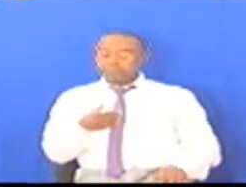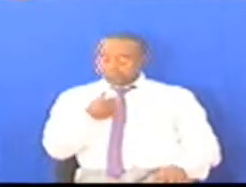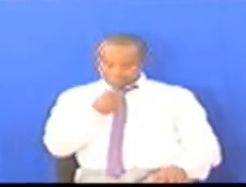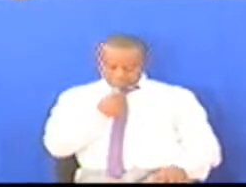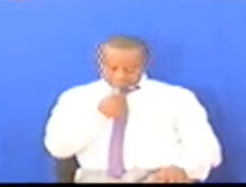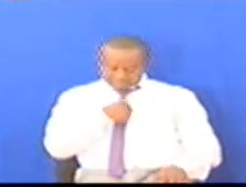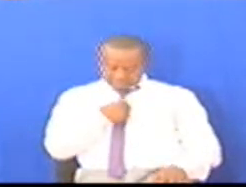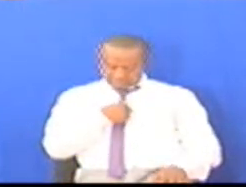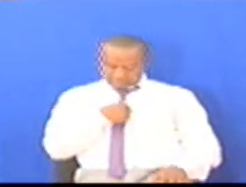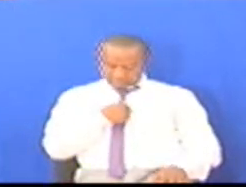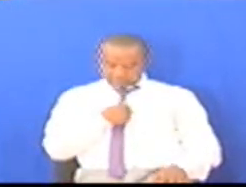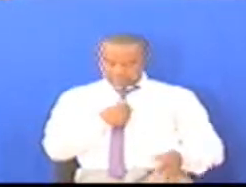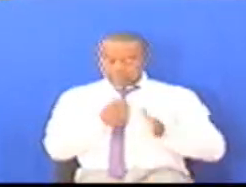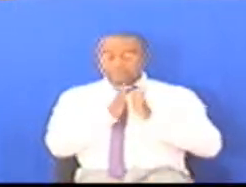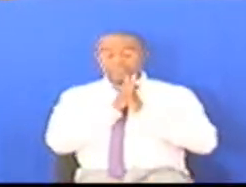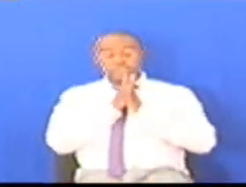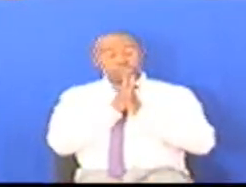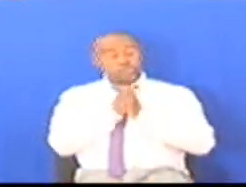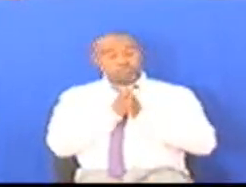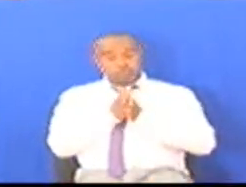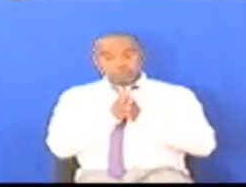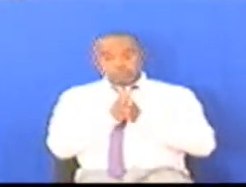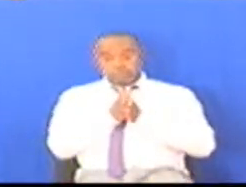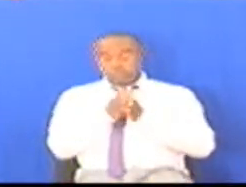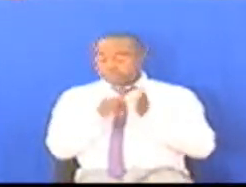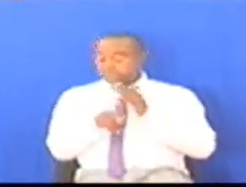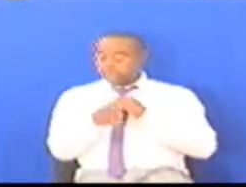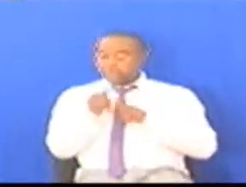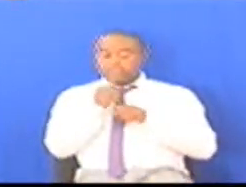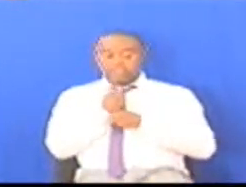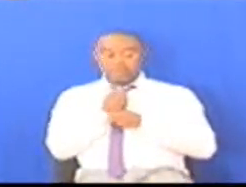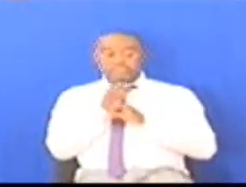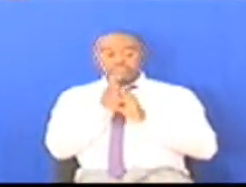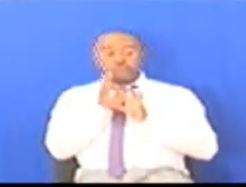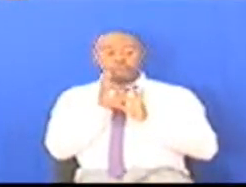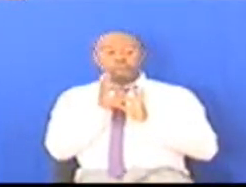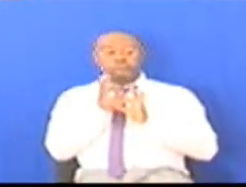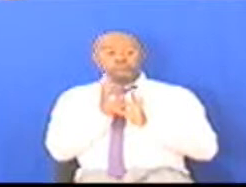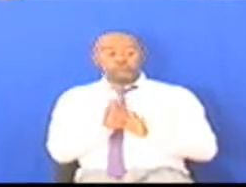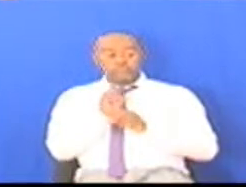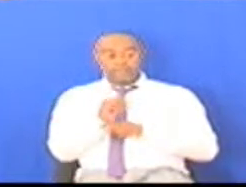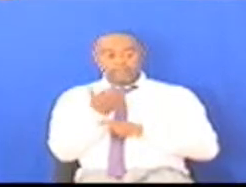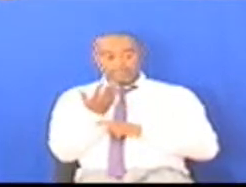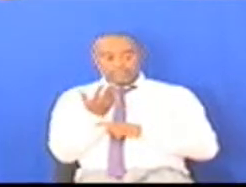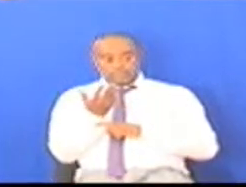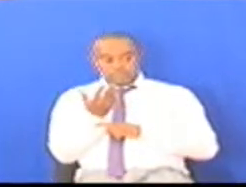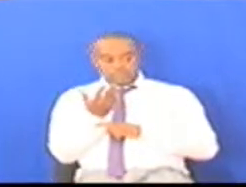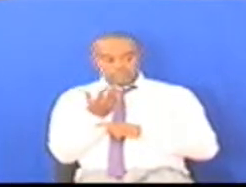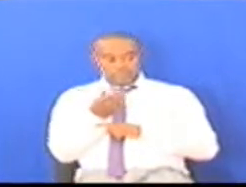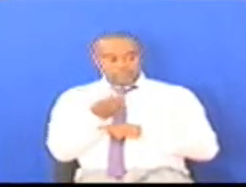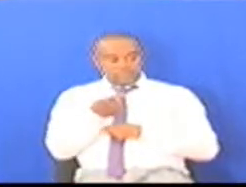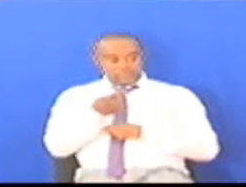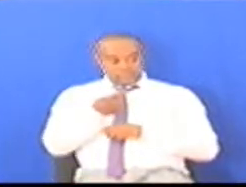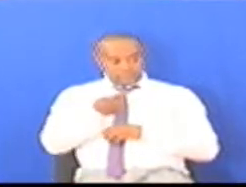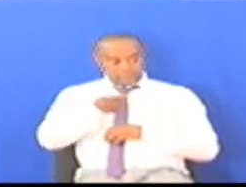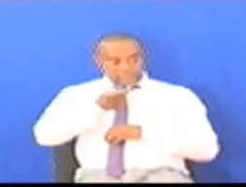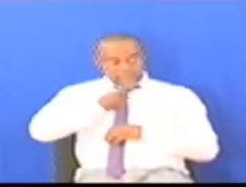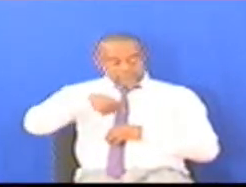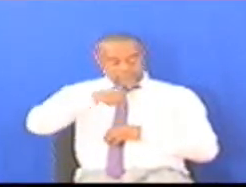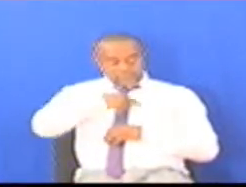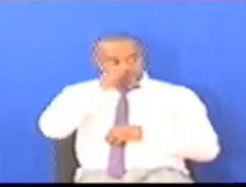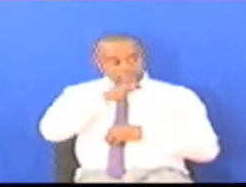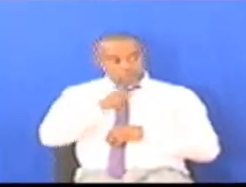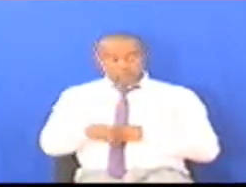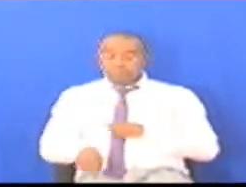Kwa Budget Uzuri Tunahende Kuhitimisha Miaka Mitano Ya Ubunge Wetu Na Sisi Watu Wasimanjiro Tutawa